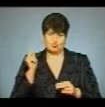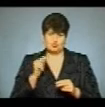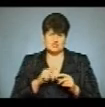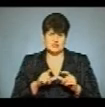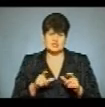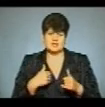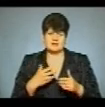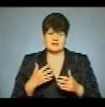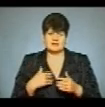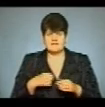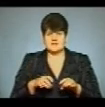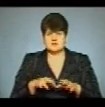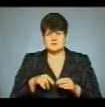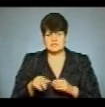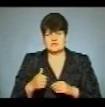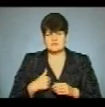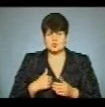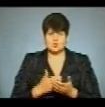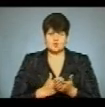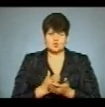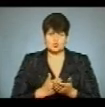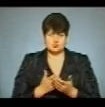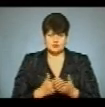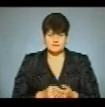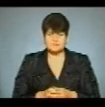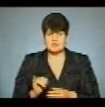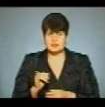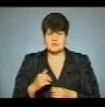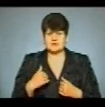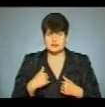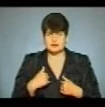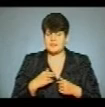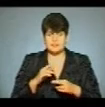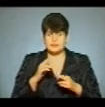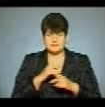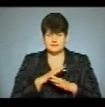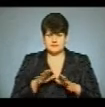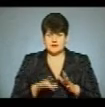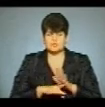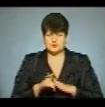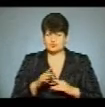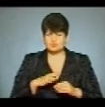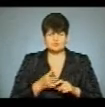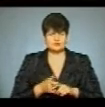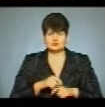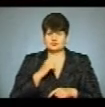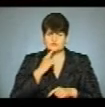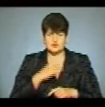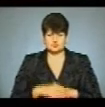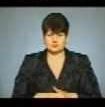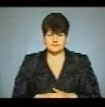в житті. Я вирішила піти на військову службу. І я не прогадала. На початках було дуже важко.